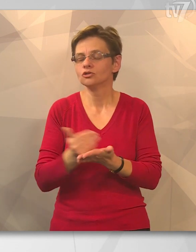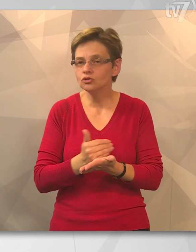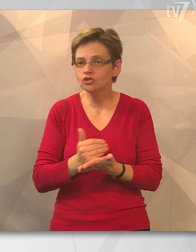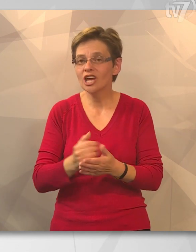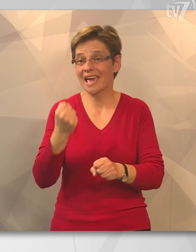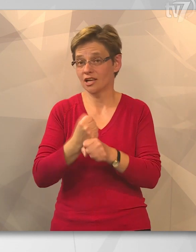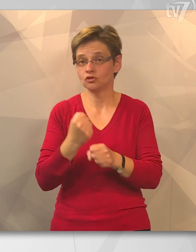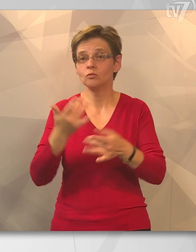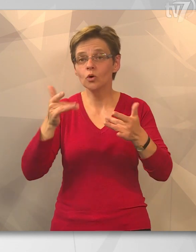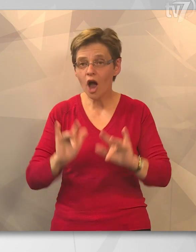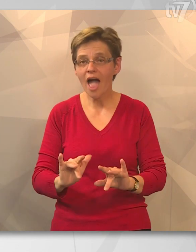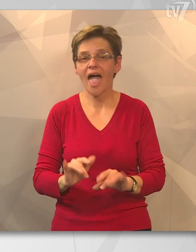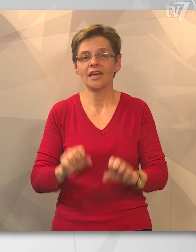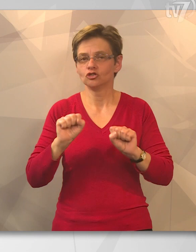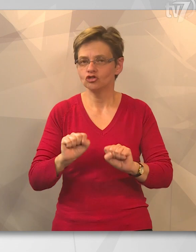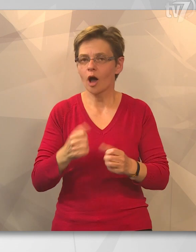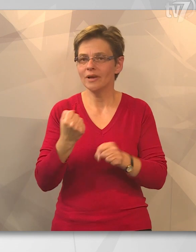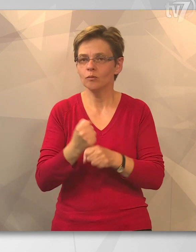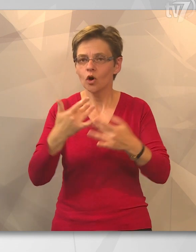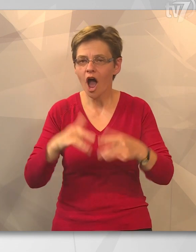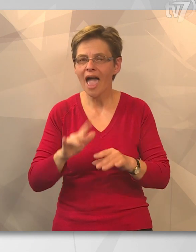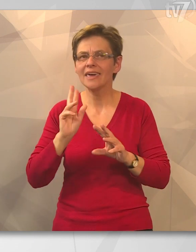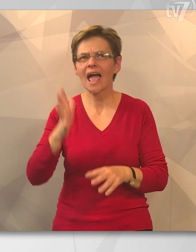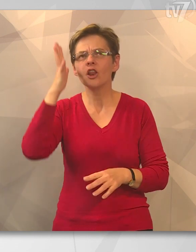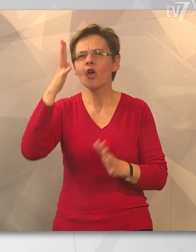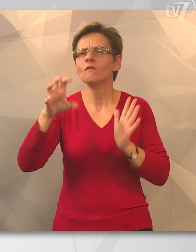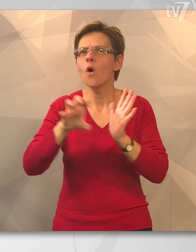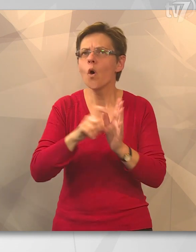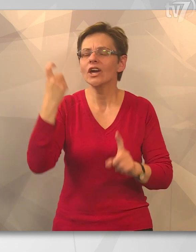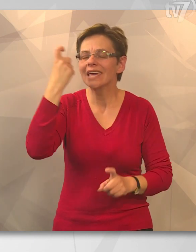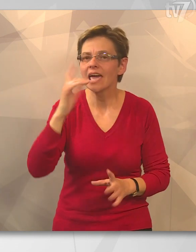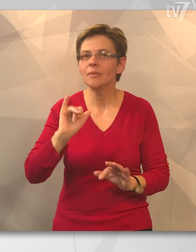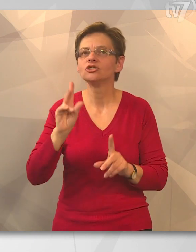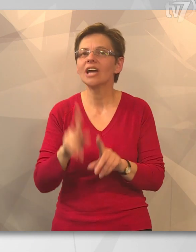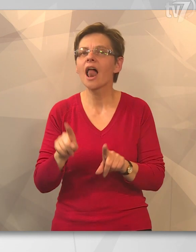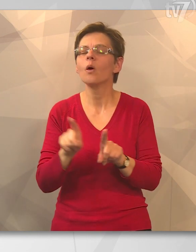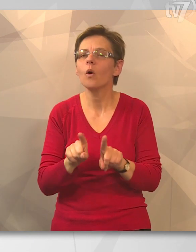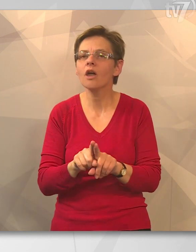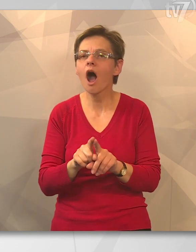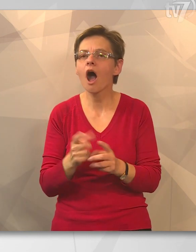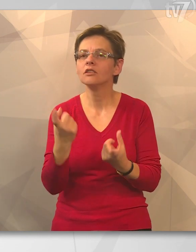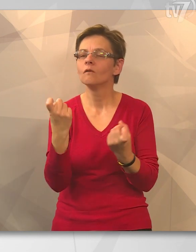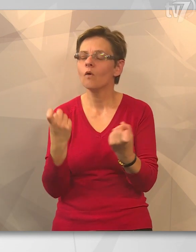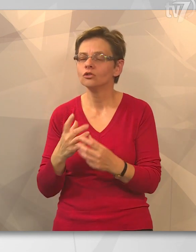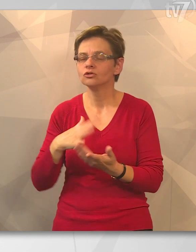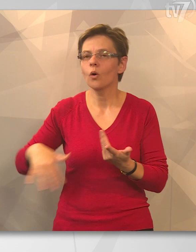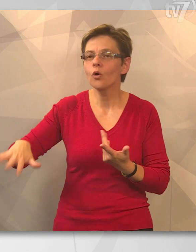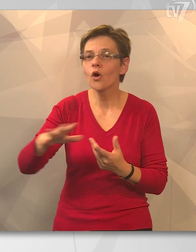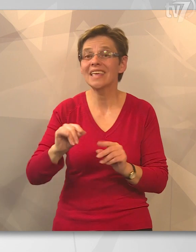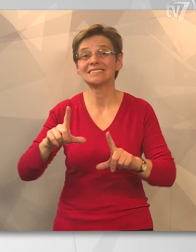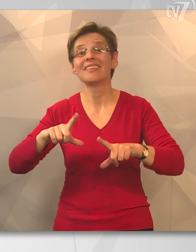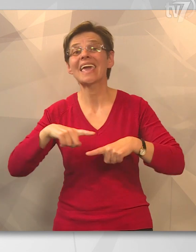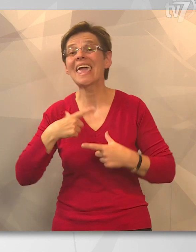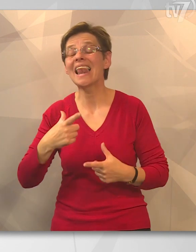munkahely, stabil munkahely, kell jövőkép, és kell egy olyan vonzó környezet, az előbb